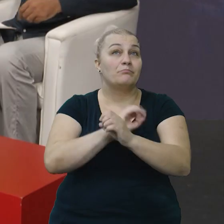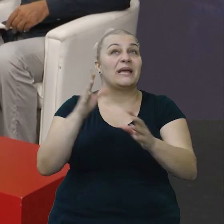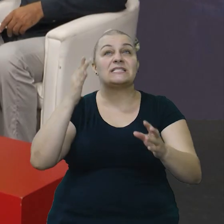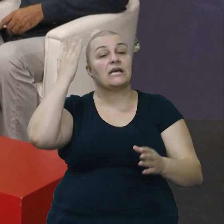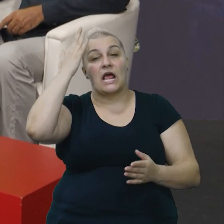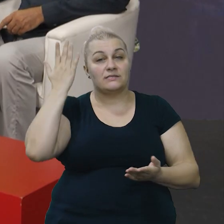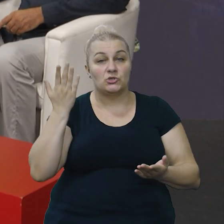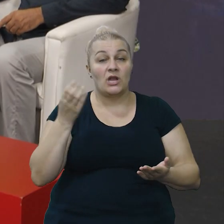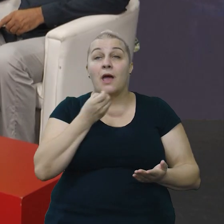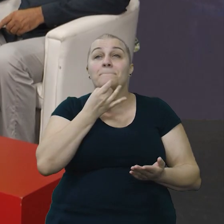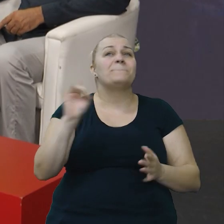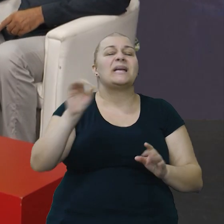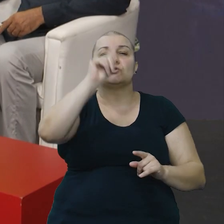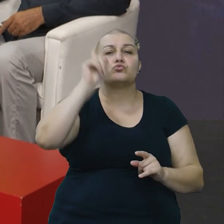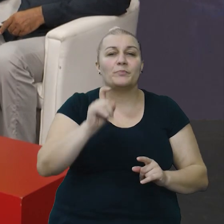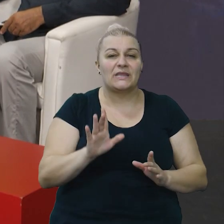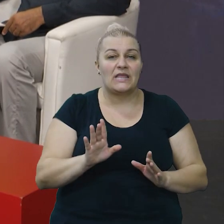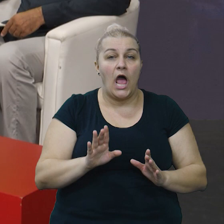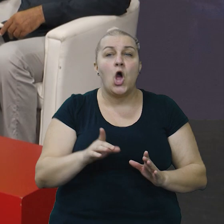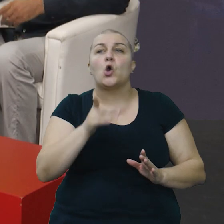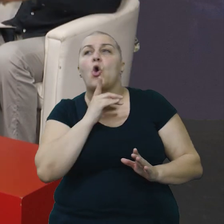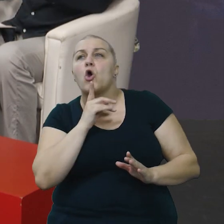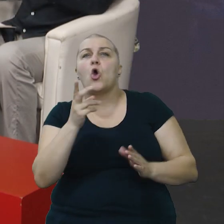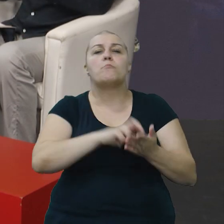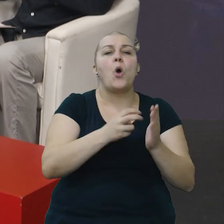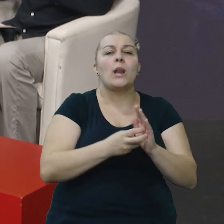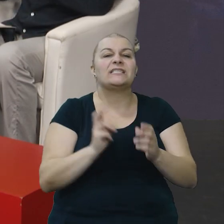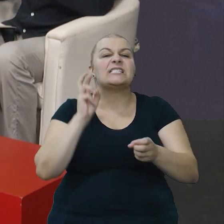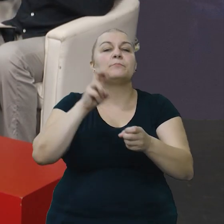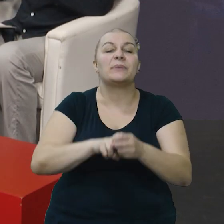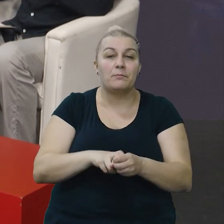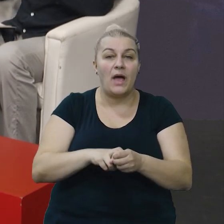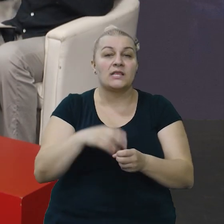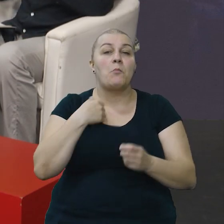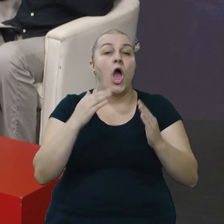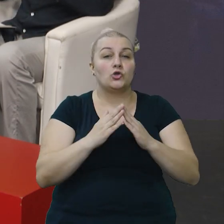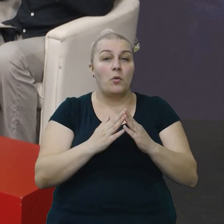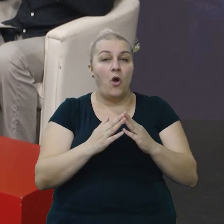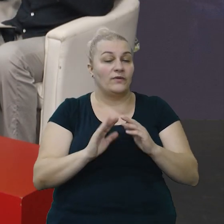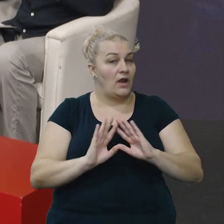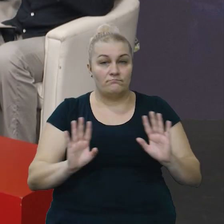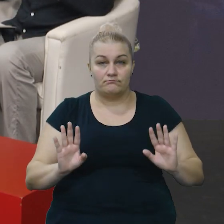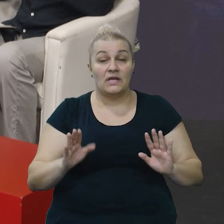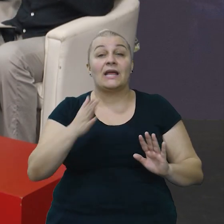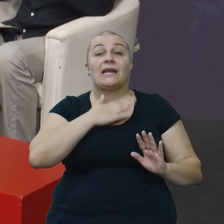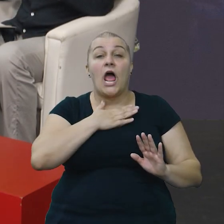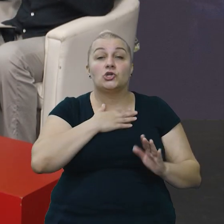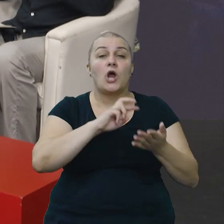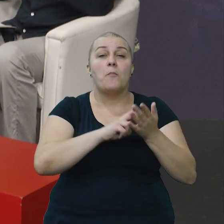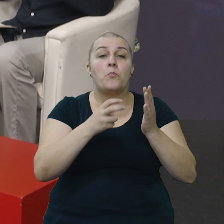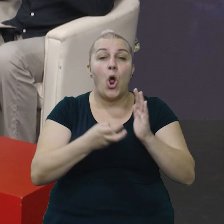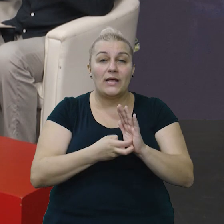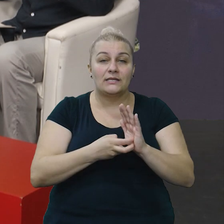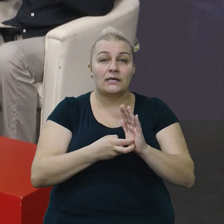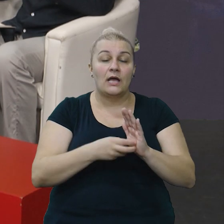oklijevanja, bez upita, bez pitanja kojoj politici pripada moja domovina. Jer naša je politika